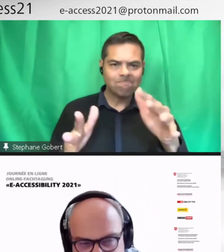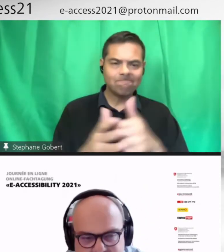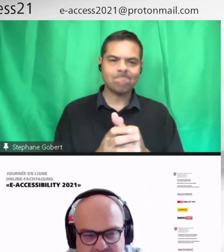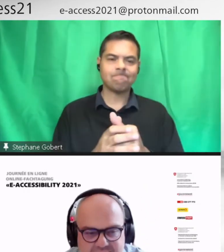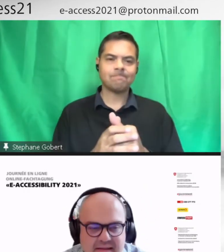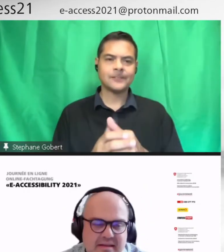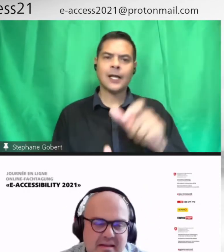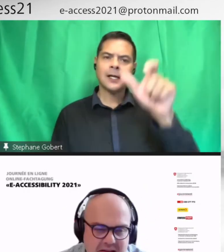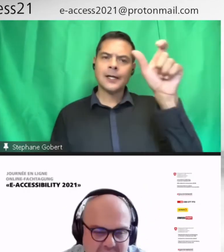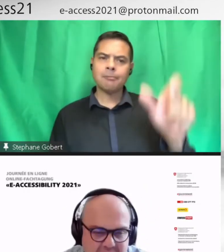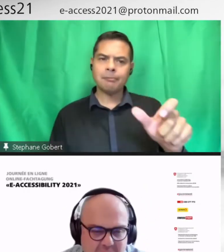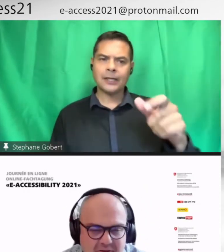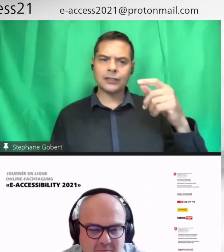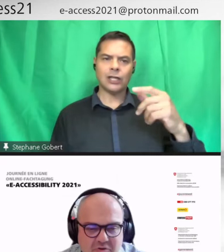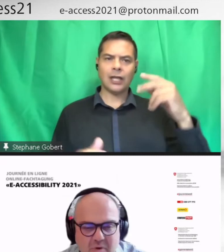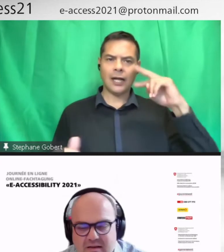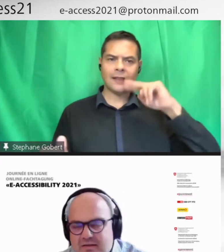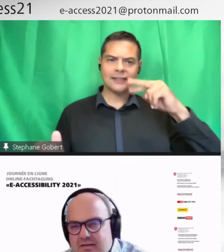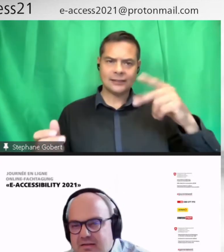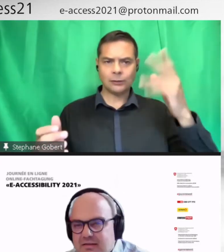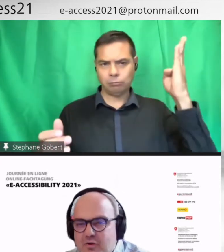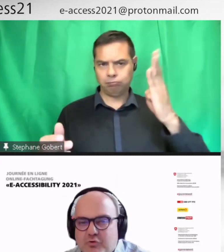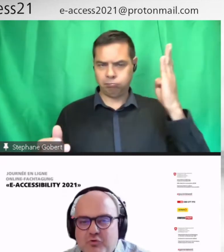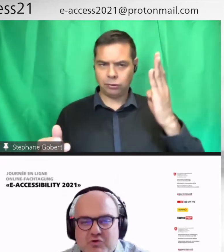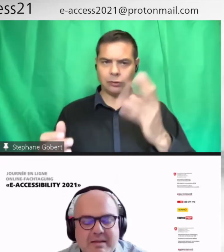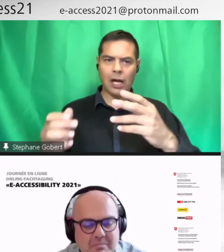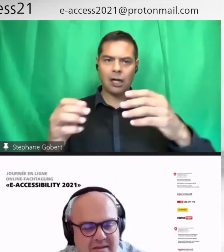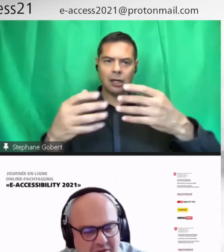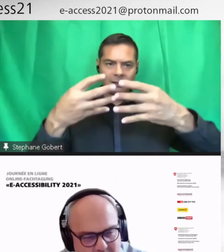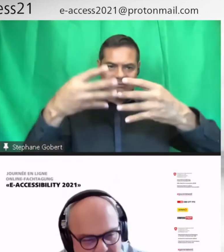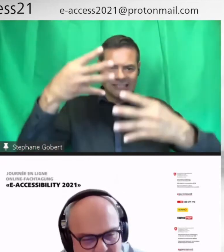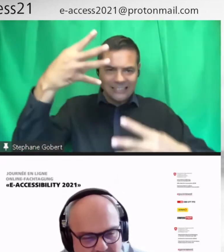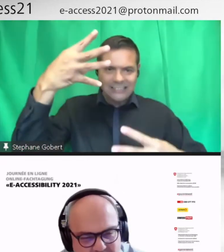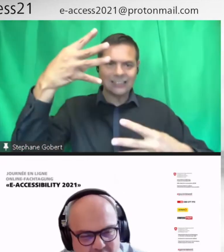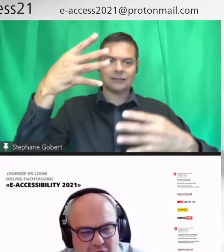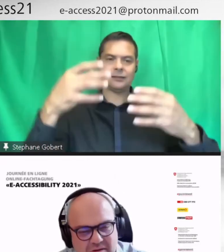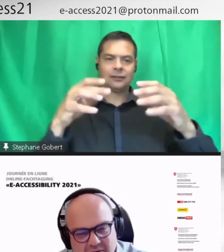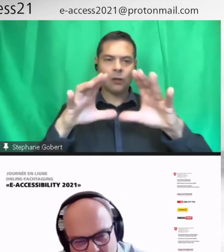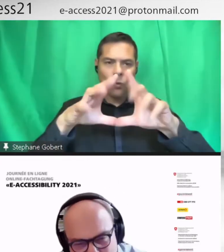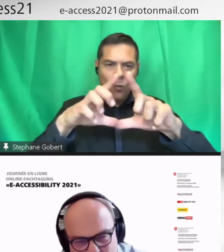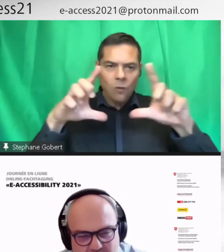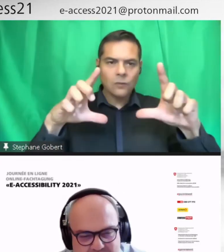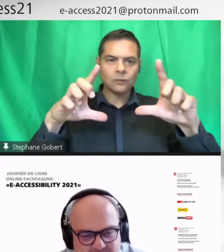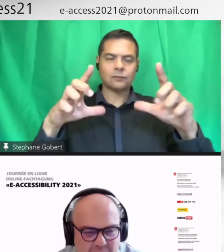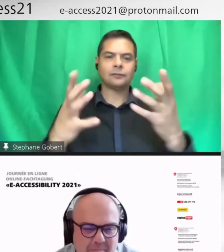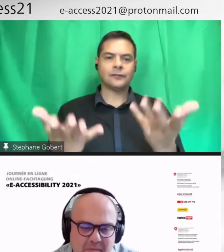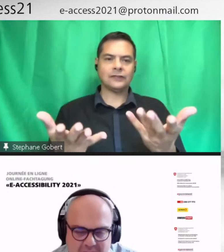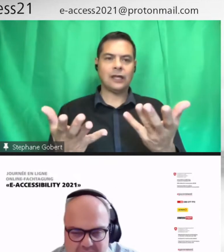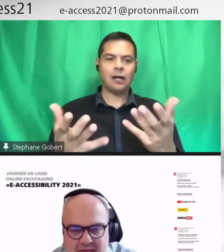dyslexique. Il l'élève qui a peut-être besoin que le contenu soit adapté. On a parlé du FALC avant, donc on a un contenu plus simple.